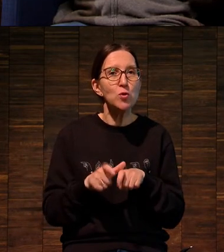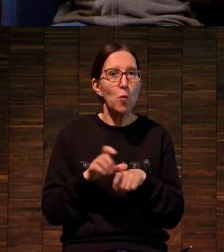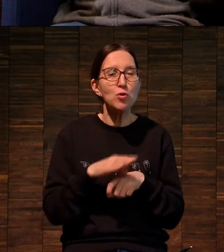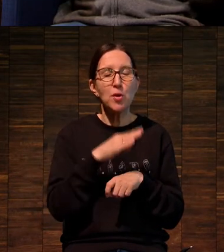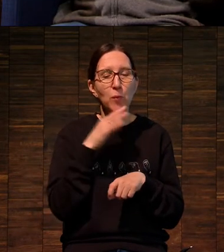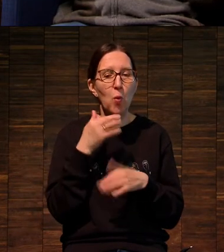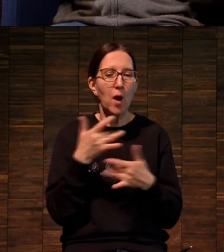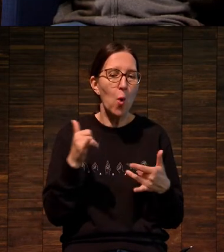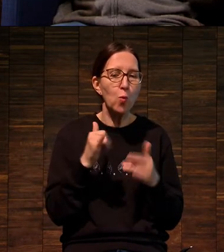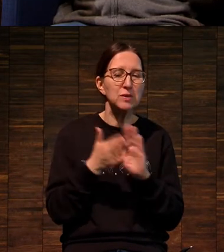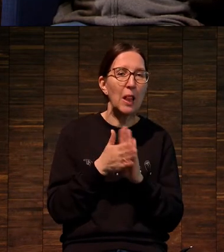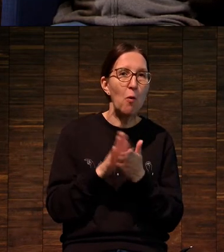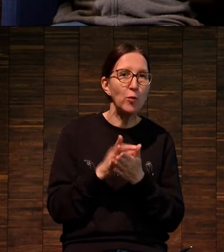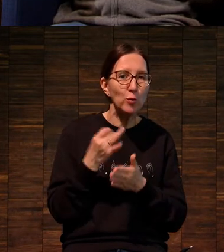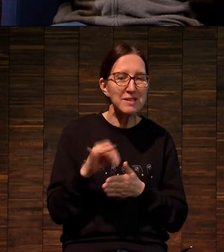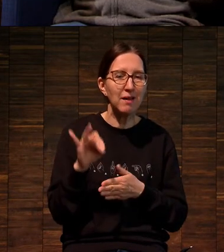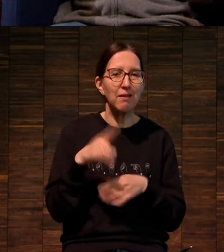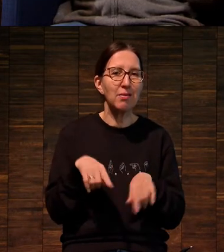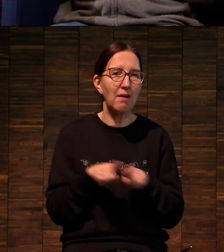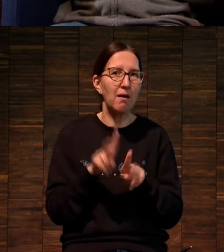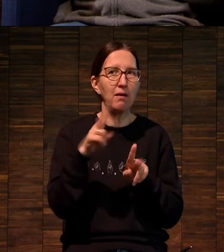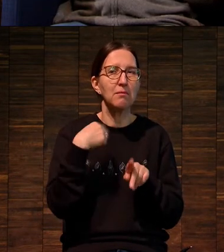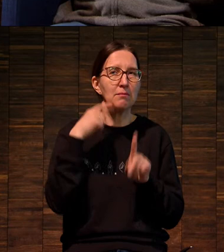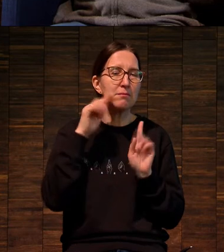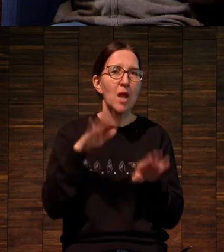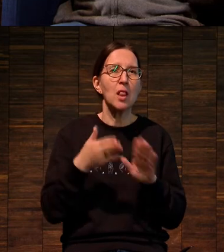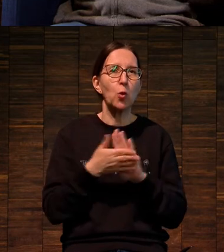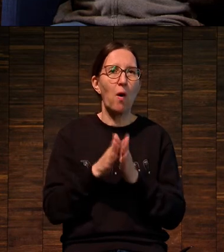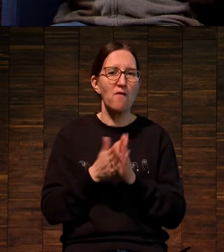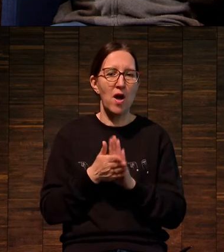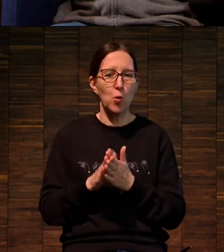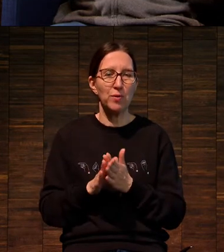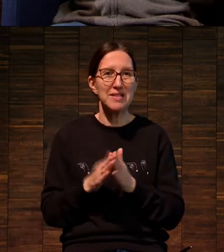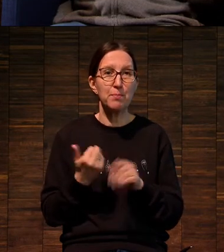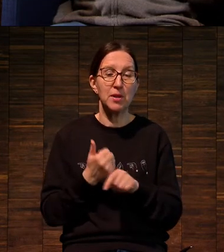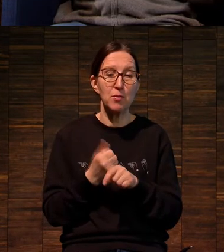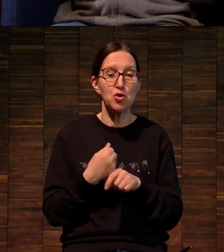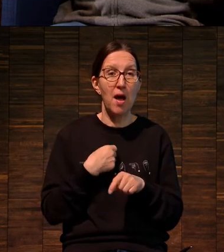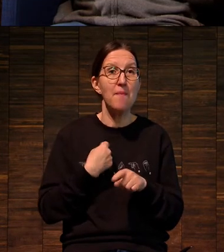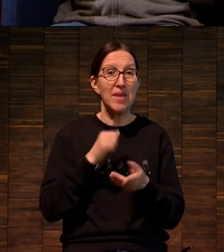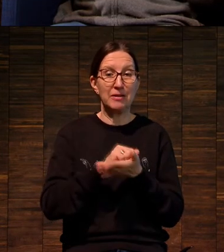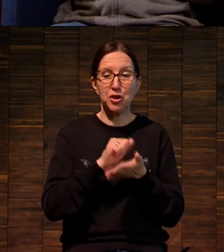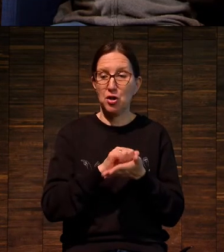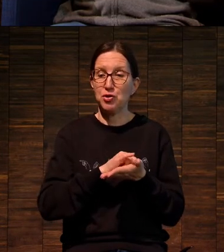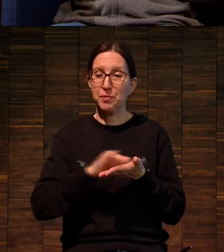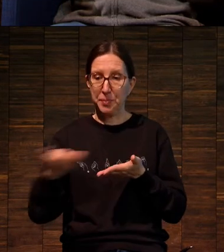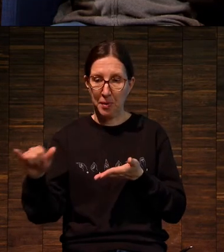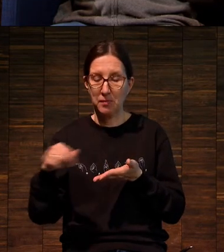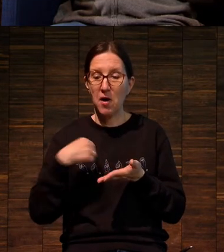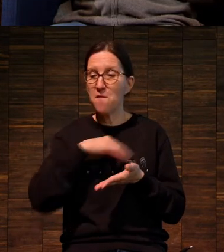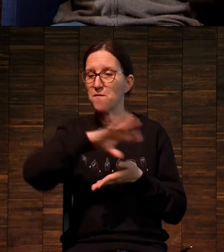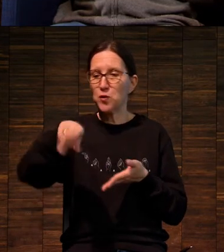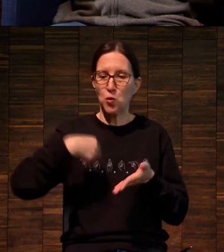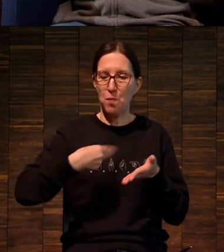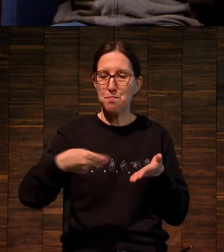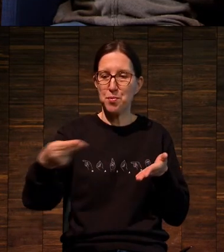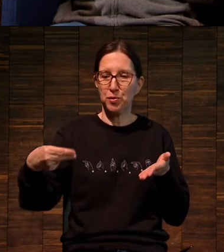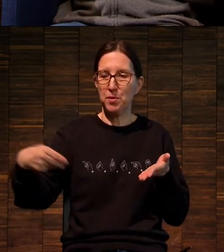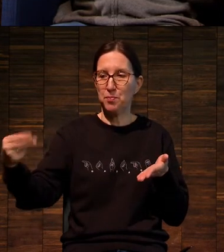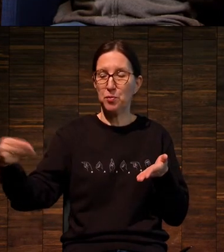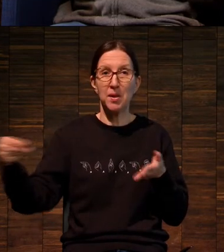много условностей и то, что называется, договоренностей. Потому что подписывать тиражи начали достаточно